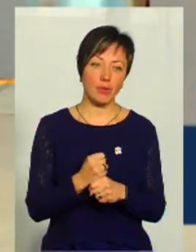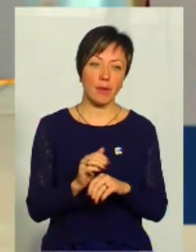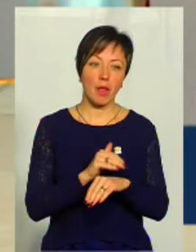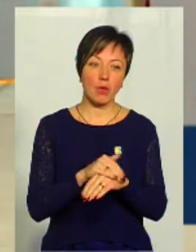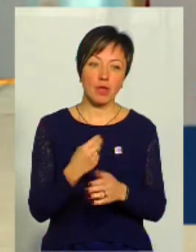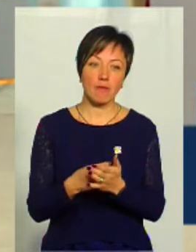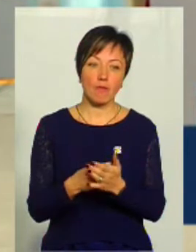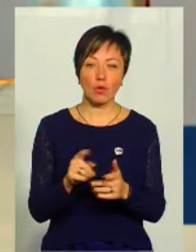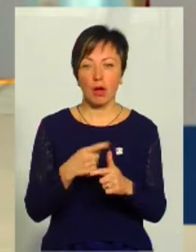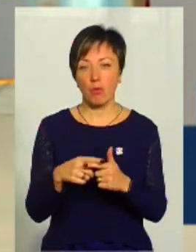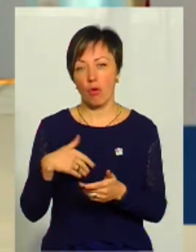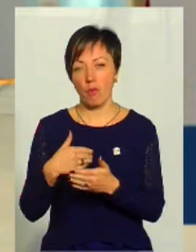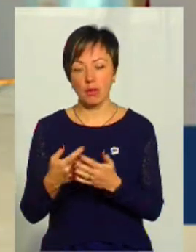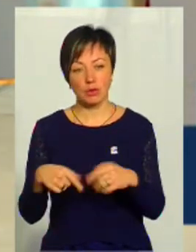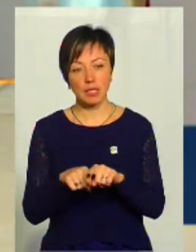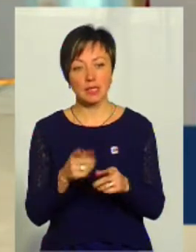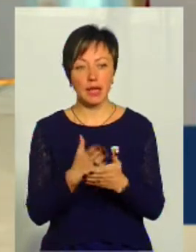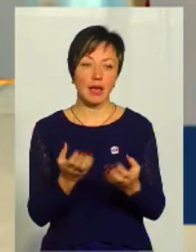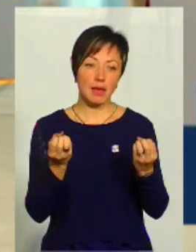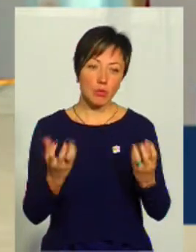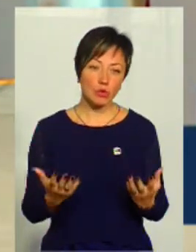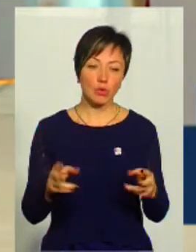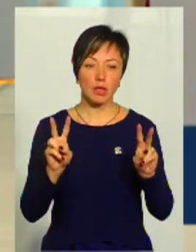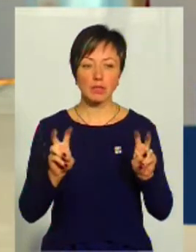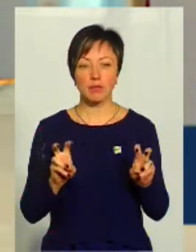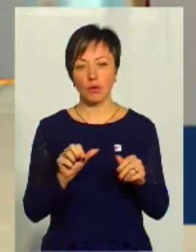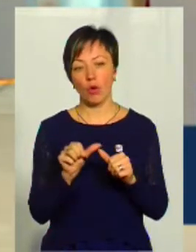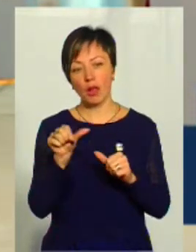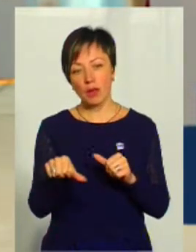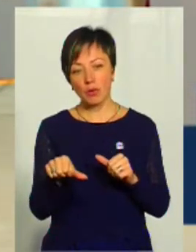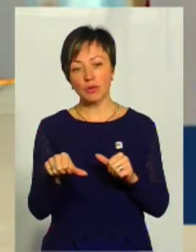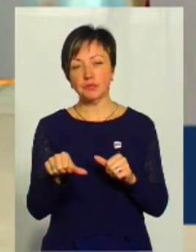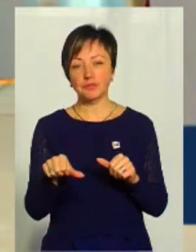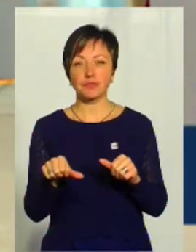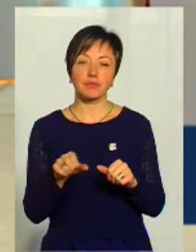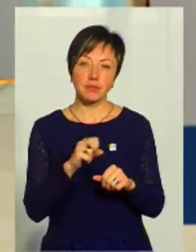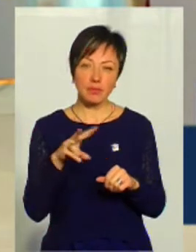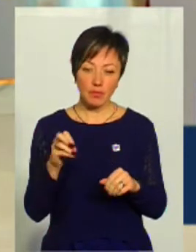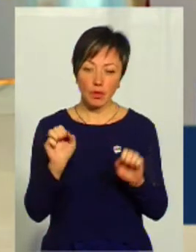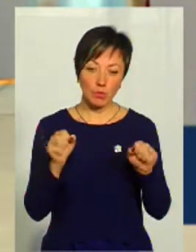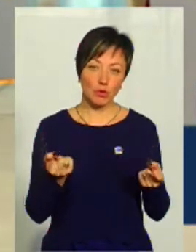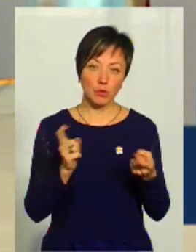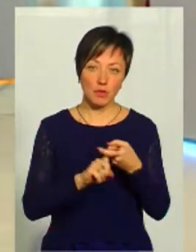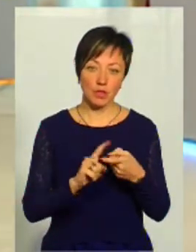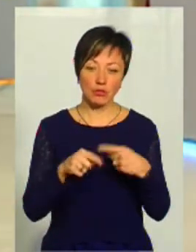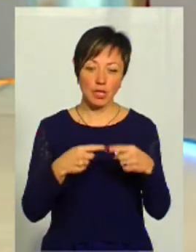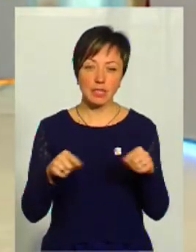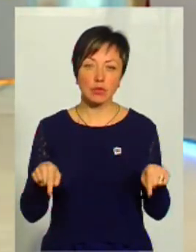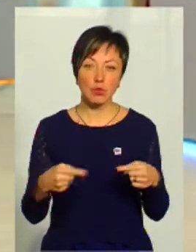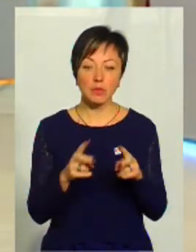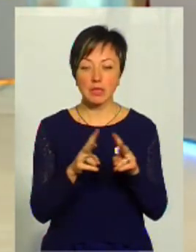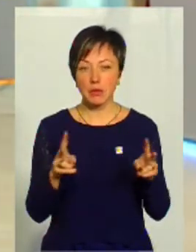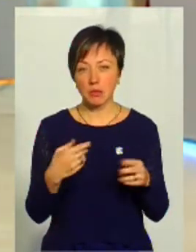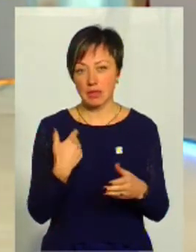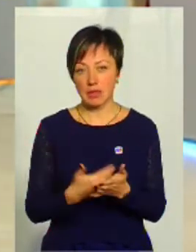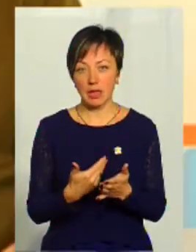благодійні фонди або громадські організації. А є, просто називають відокремлено, але все рівно можна пов'язати через засновників